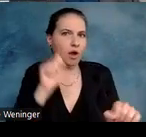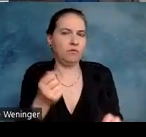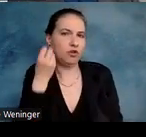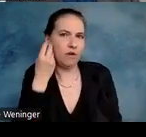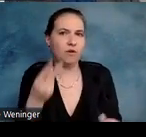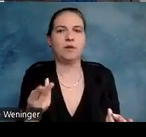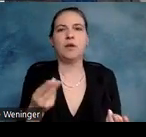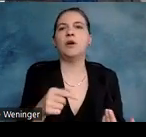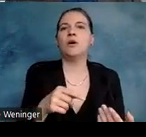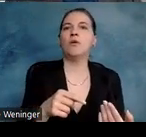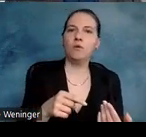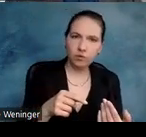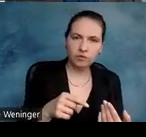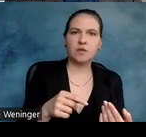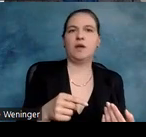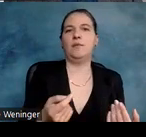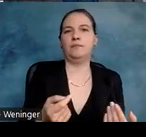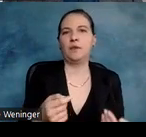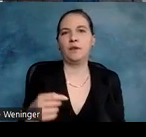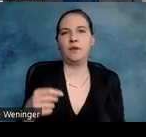für diejenigen, die schlecht oder nicht sehen.